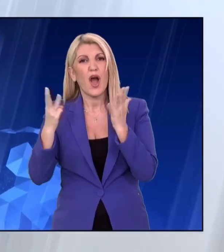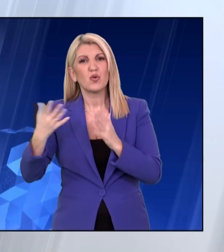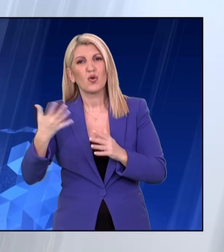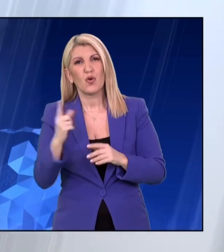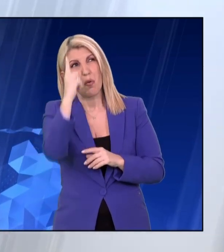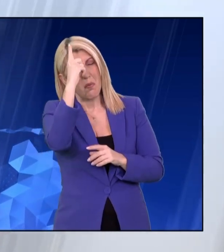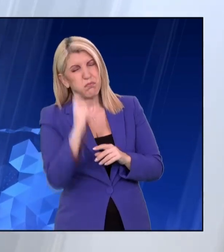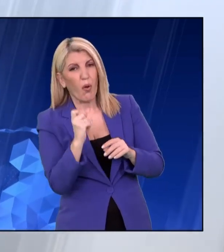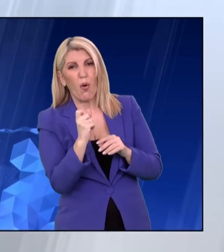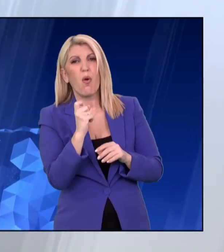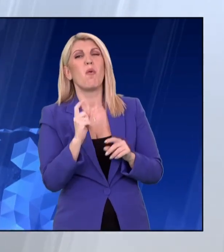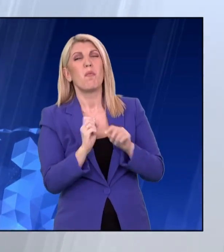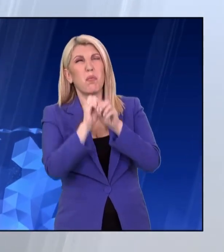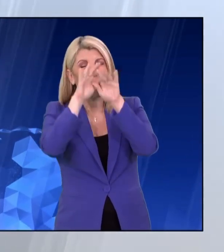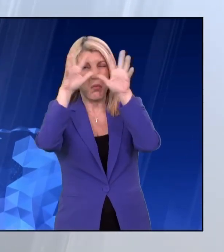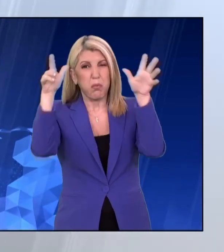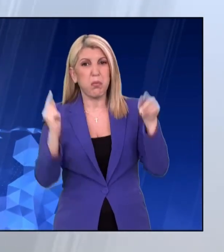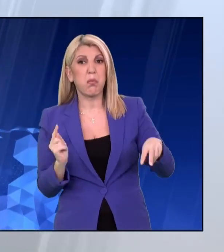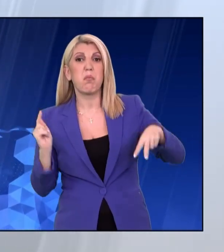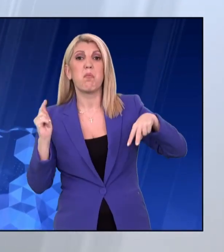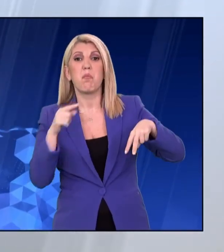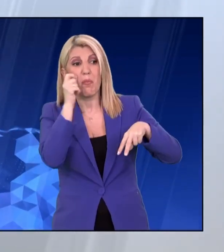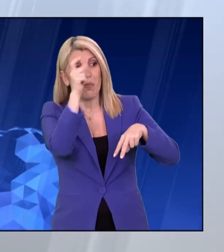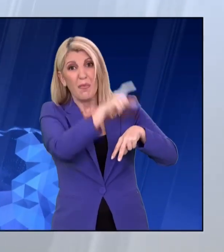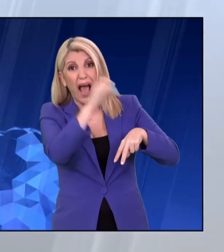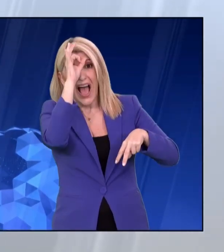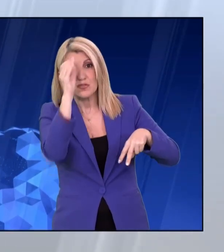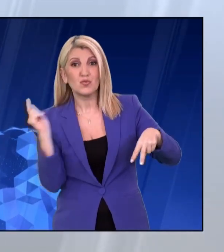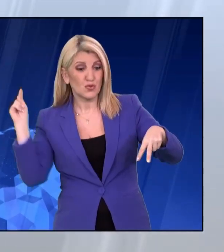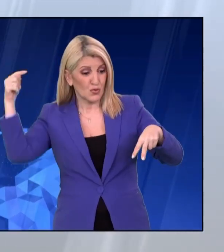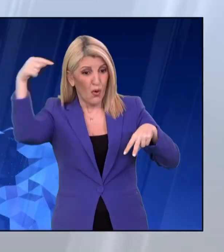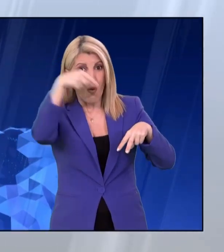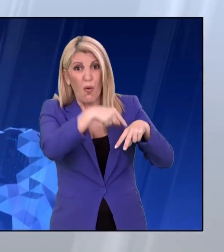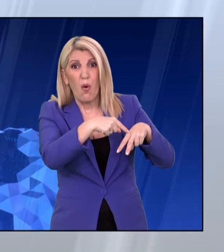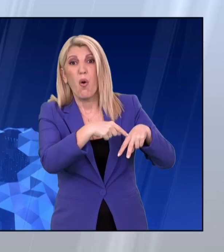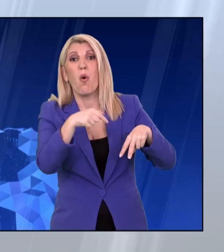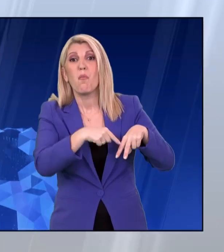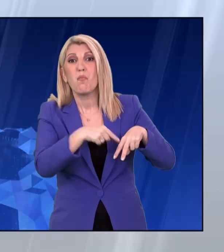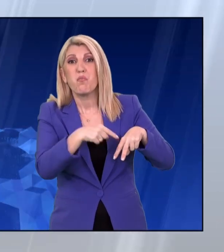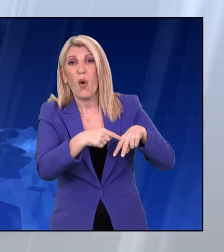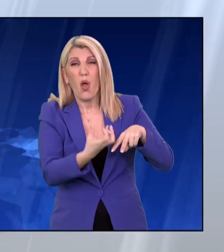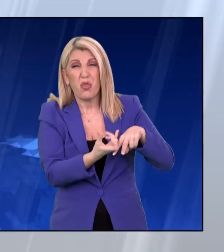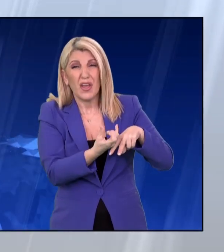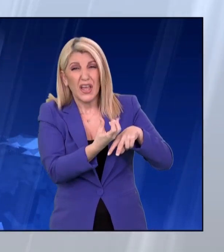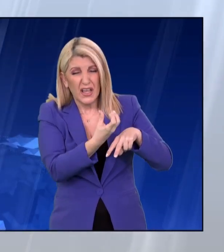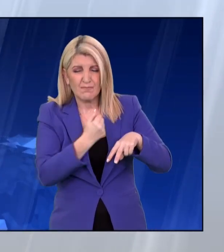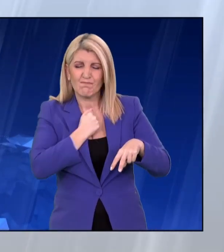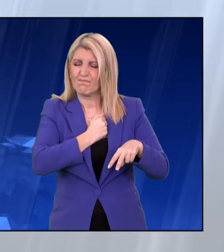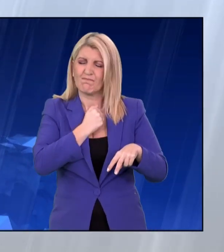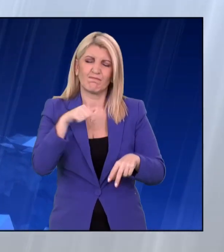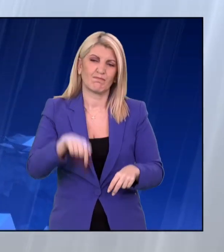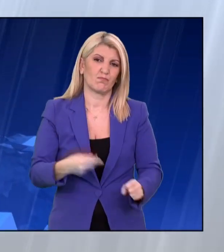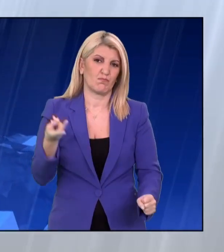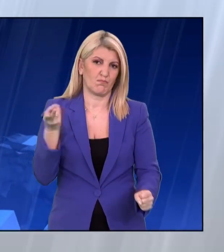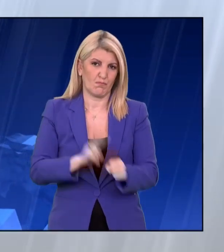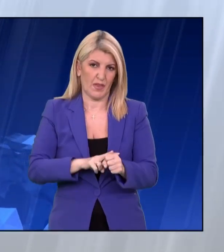Διασωληνωμένος και σε κρίσιμη κατάσταση στο Γενικό Κρατικό Νοσοκομείο Νίκαιας. Για το τραγικό συμβάλλει πενθυμίζουμε ότι έχει προφυλακιστεί ένας